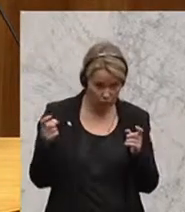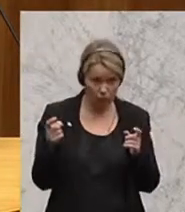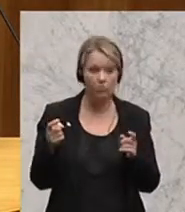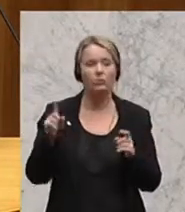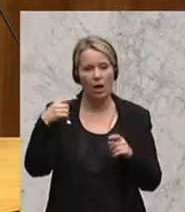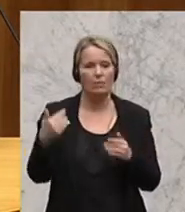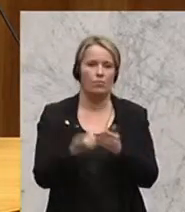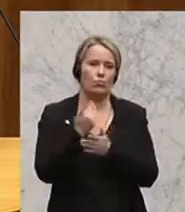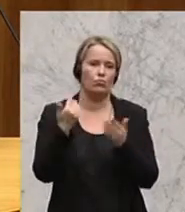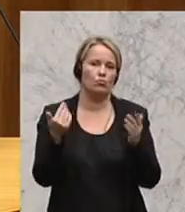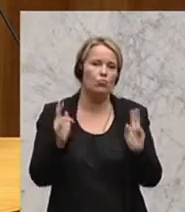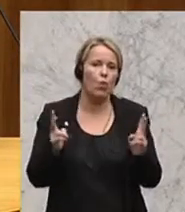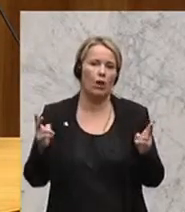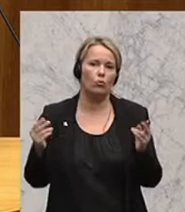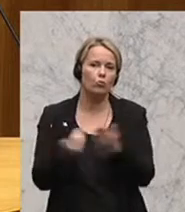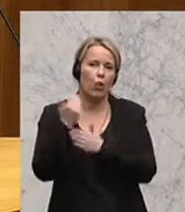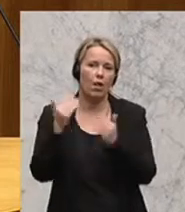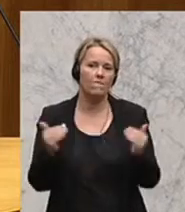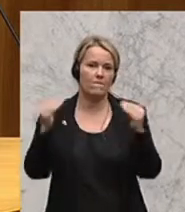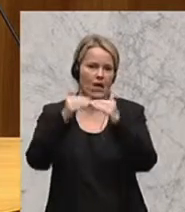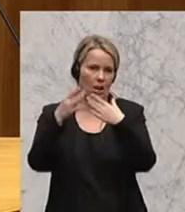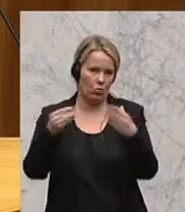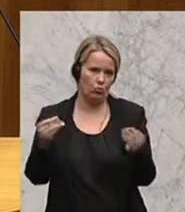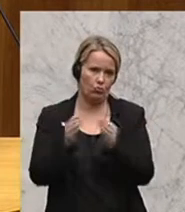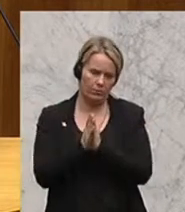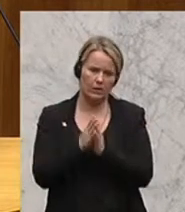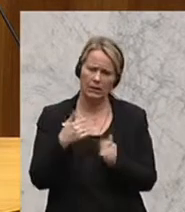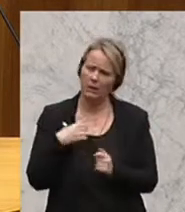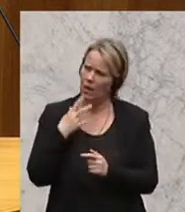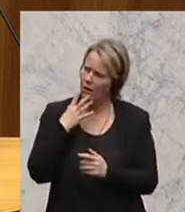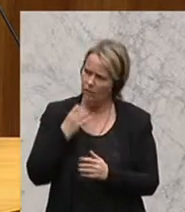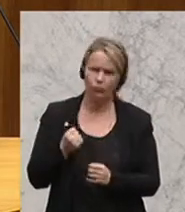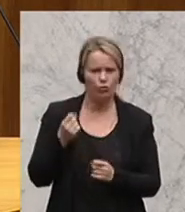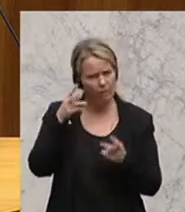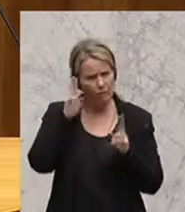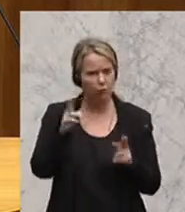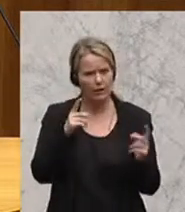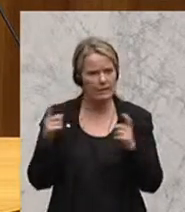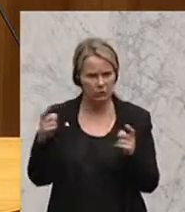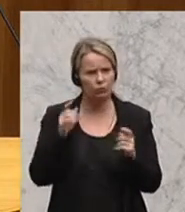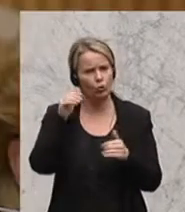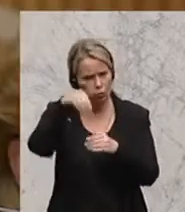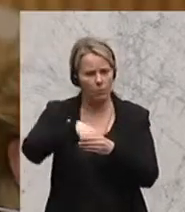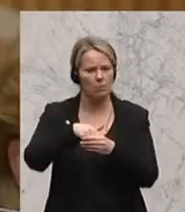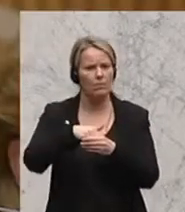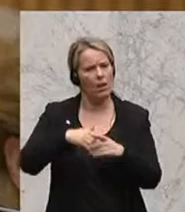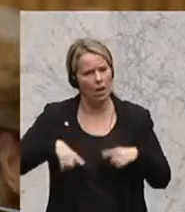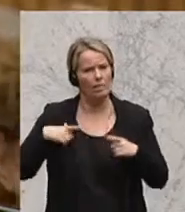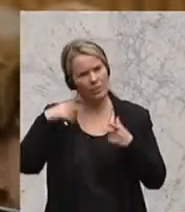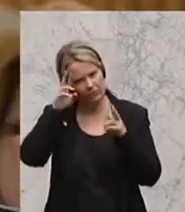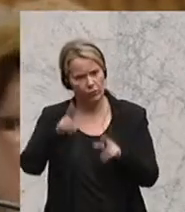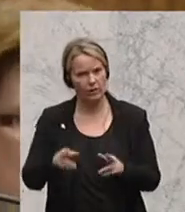neue und faire Lösungen zu finden. Ich bitte um diese würdige Diskussion für die Würde des Lebens. Dank.